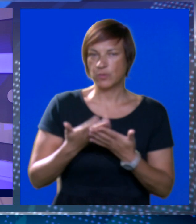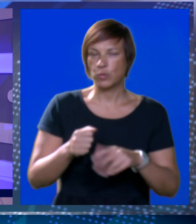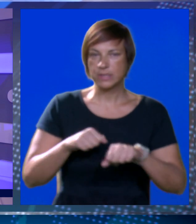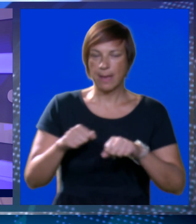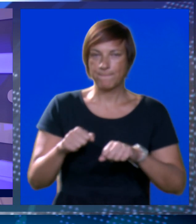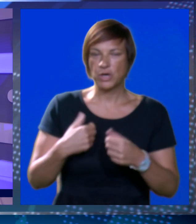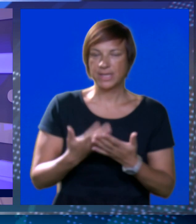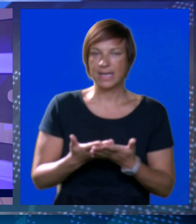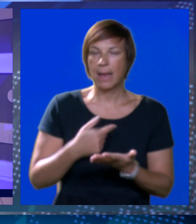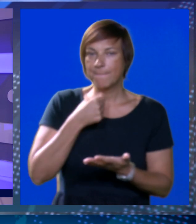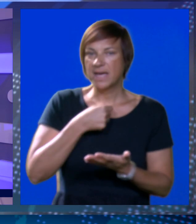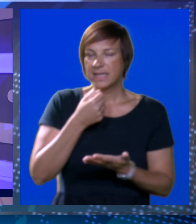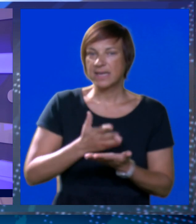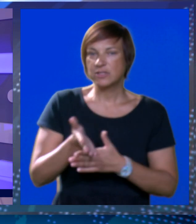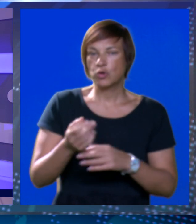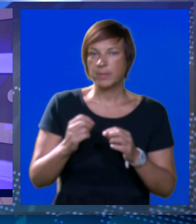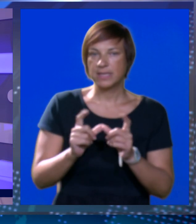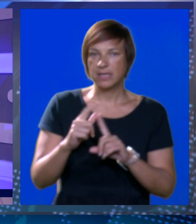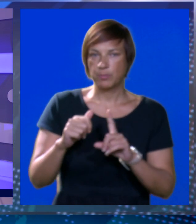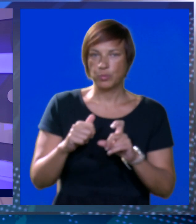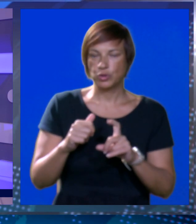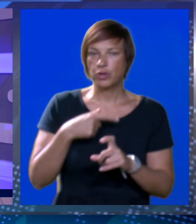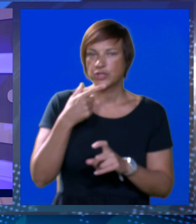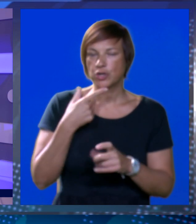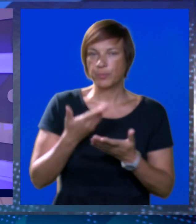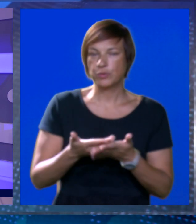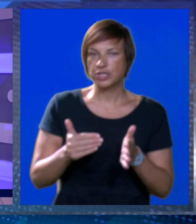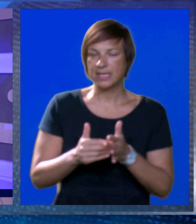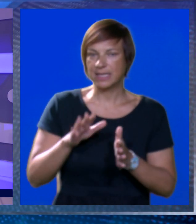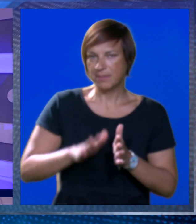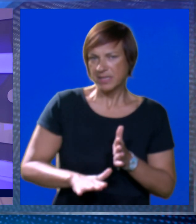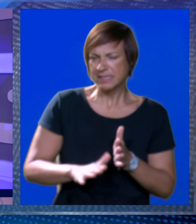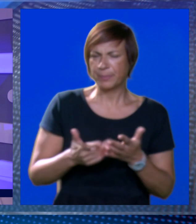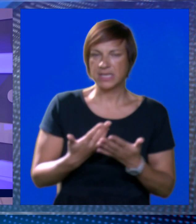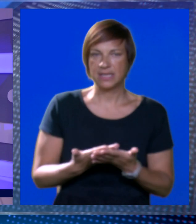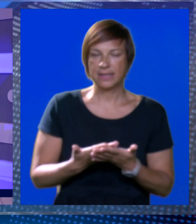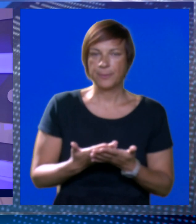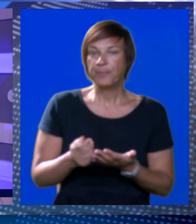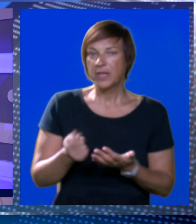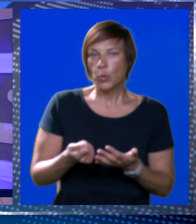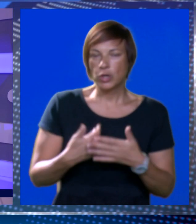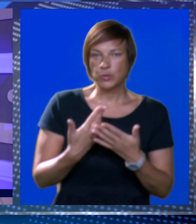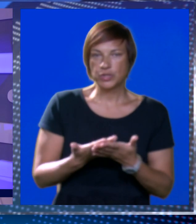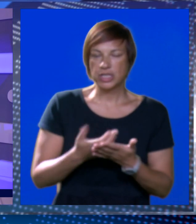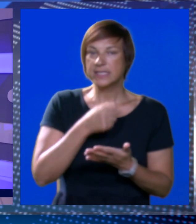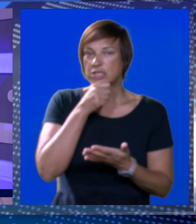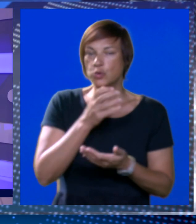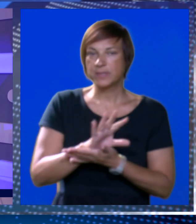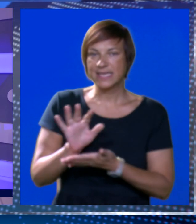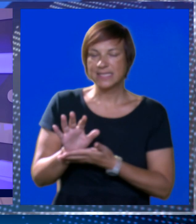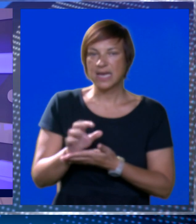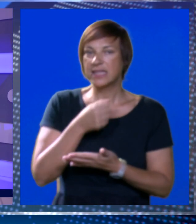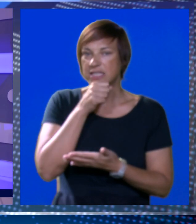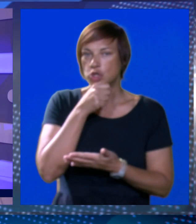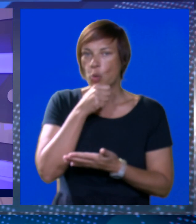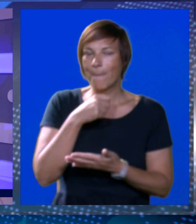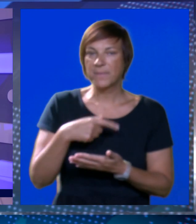uključila i politika. Petrasu komentirao ministar Oleg Butković koji poručuje da treba smiriti tenzije. Uključili su se iz župske